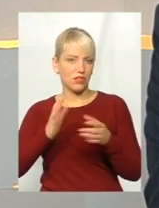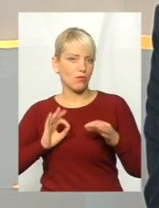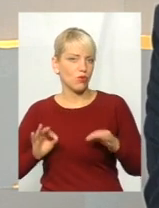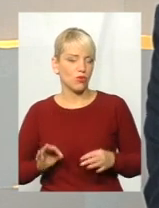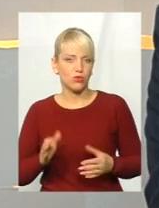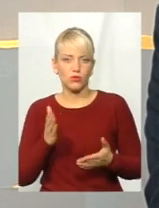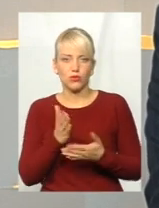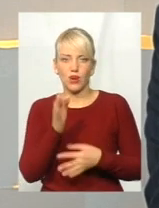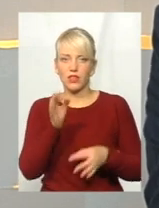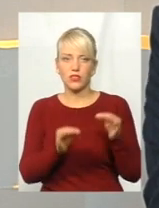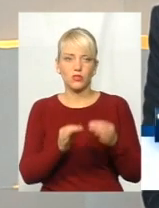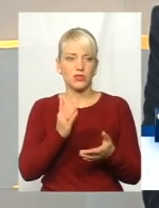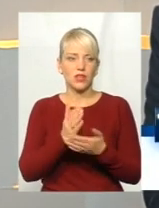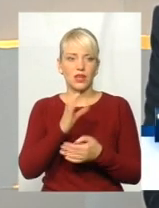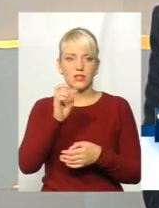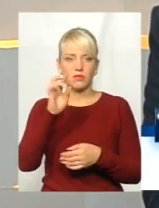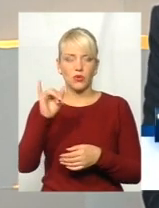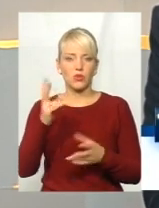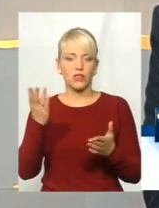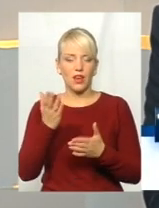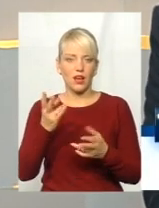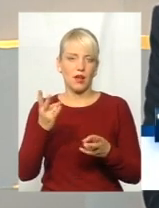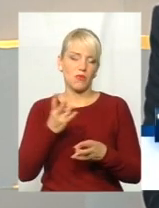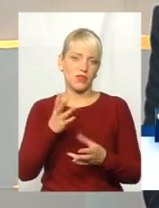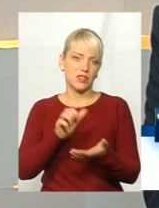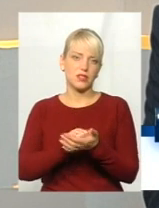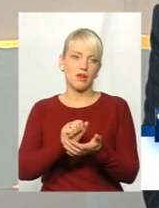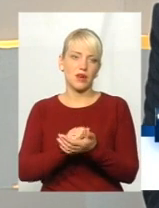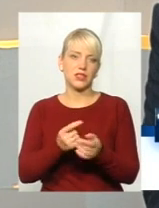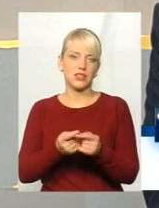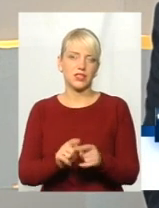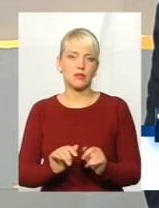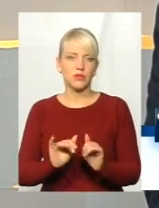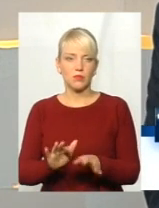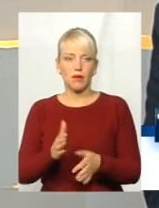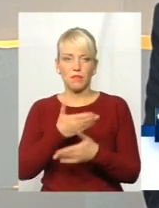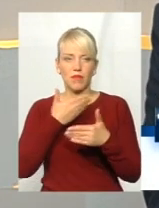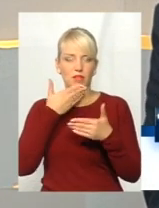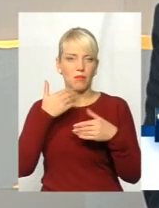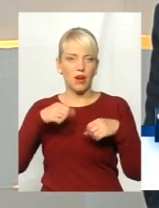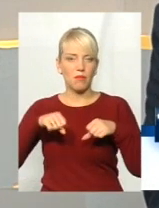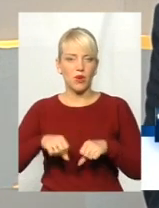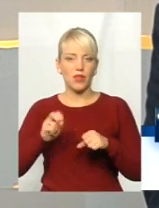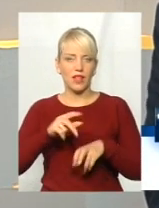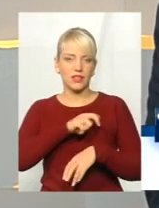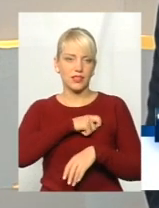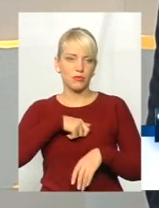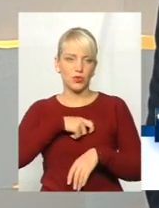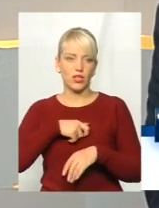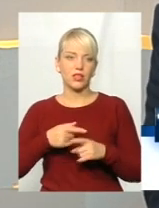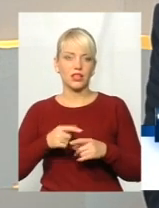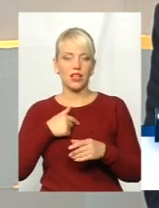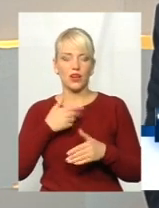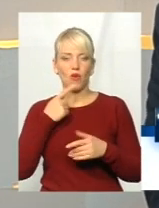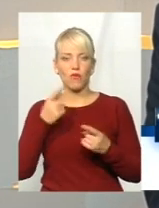суд, є служба безпеки, яка безпосередньо має займатися цими справами. Ми не маємо права, як депутати, і тут я звертаюся до